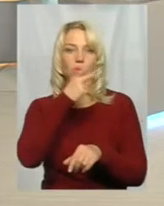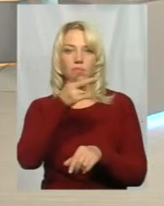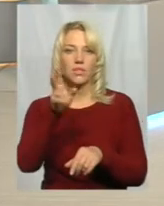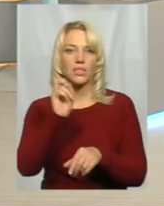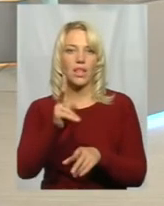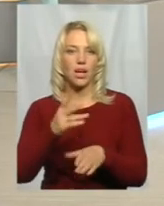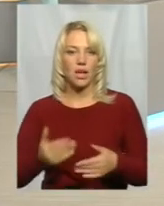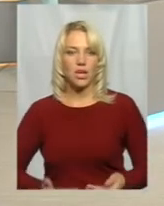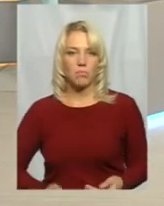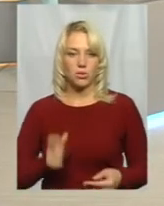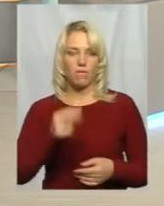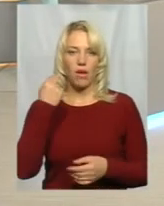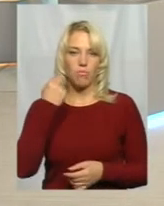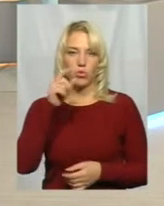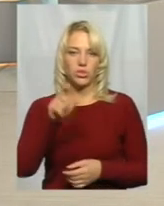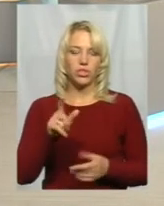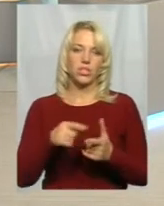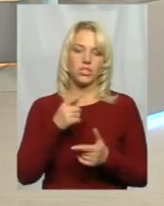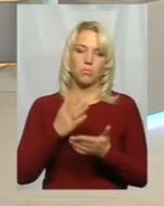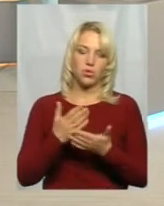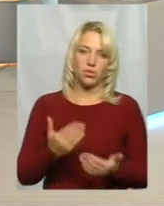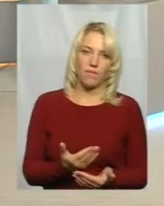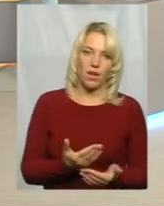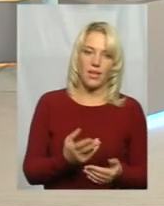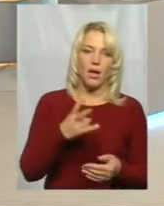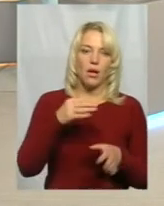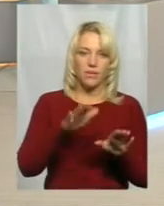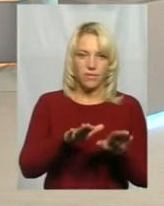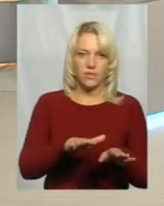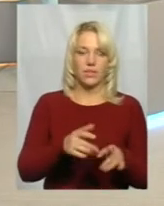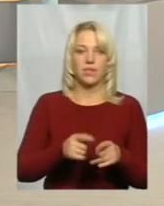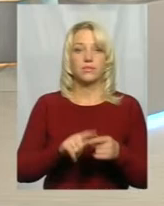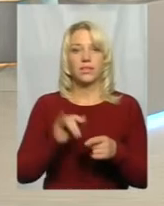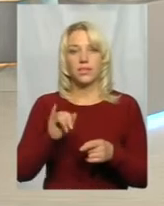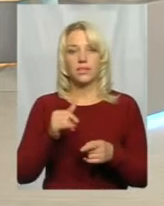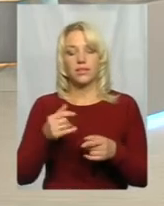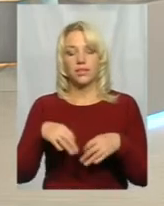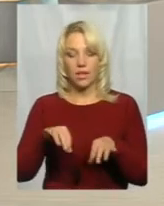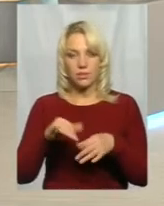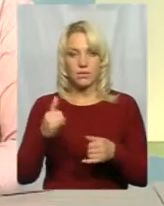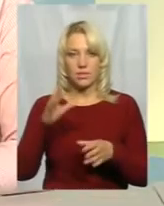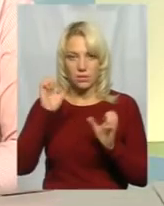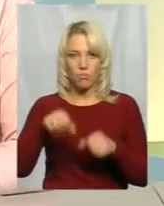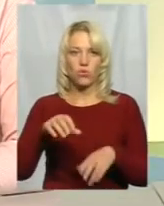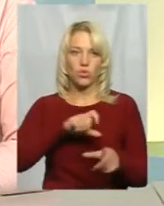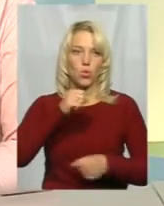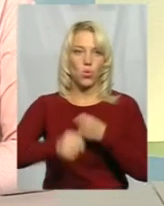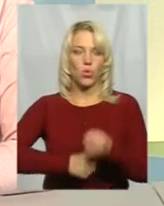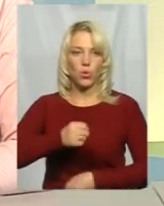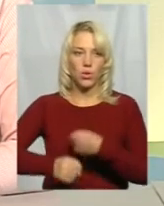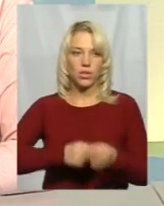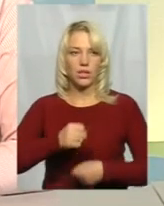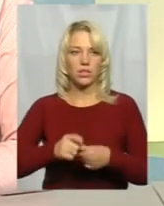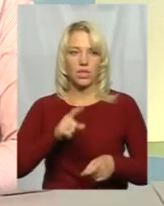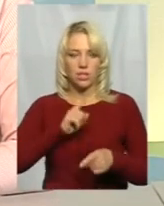проживає той боржник, чи є він взагалі по місцю проживання. На даний час буде транспортний засіб, вони зможуть доїхати, ну, буде оперативно